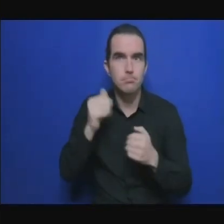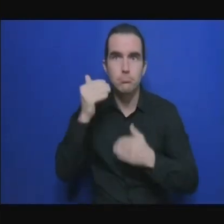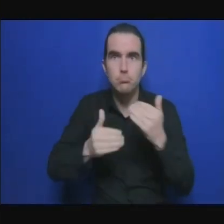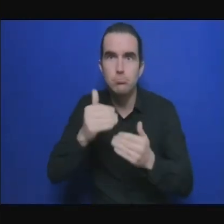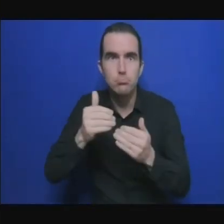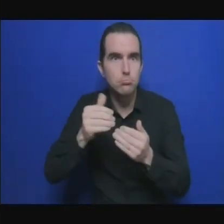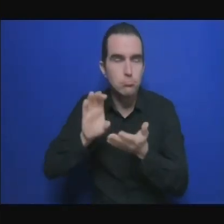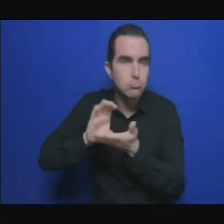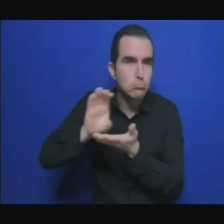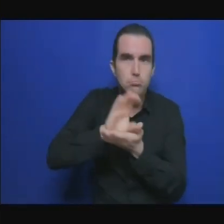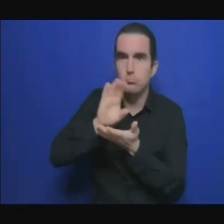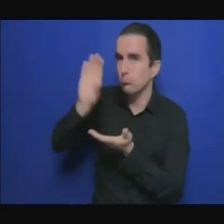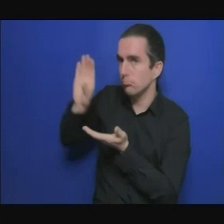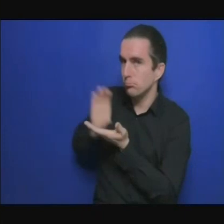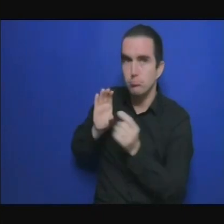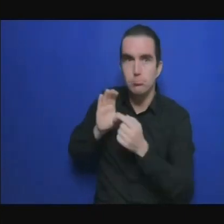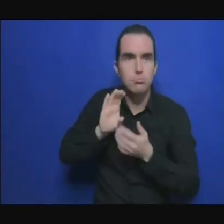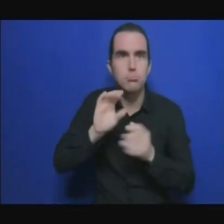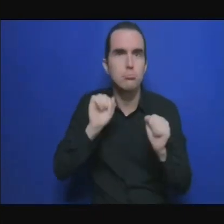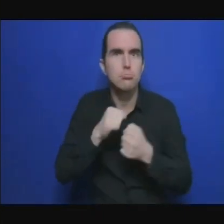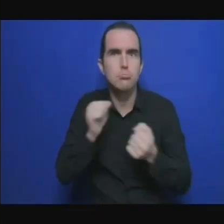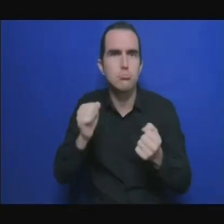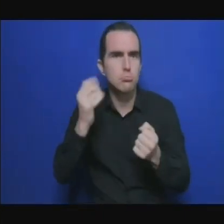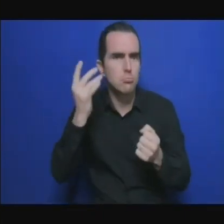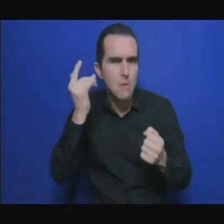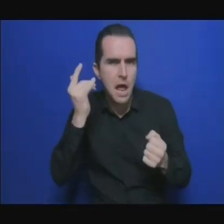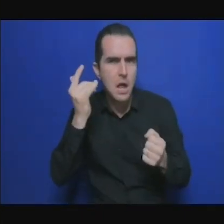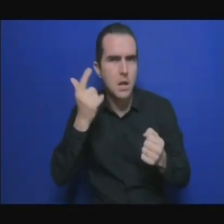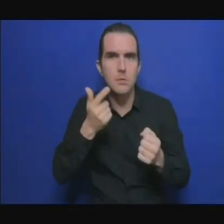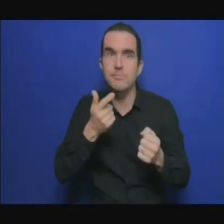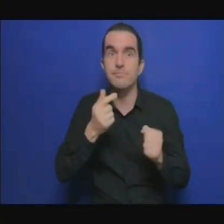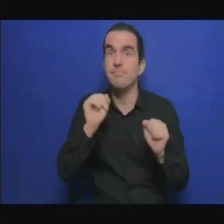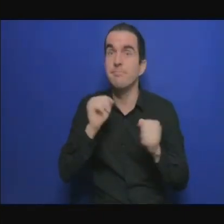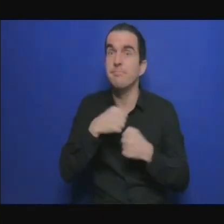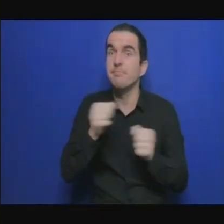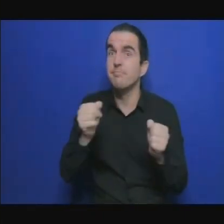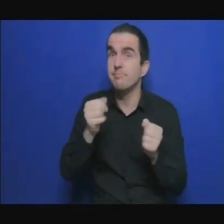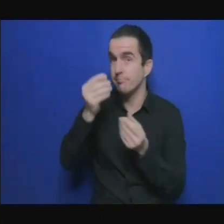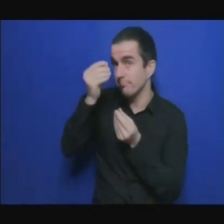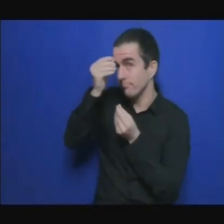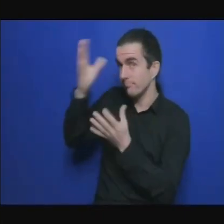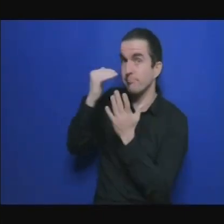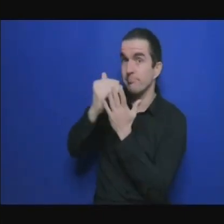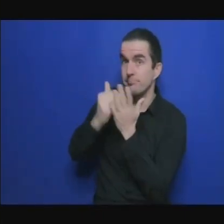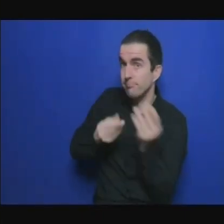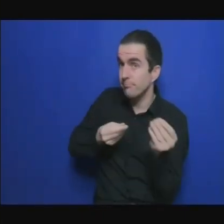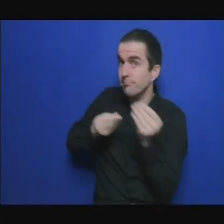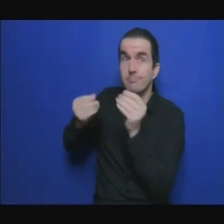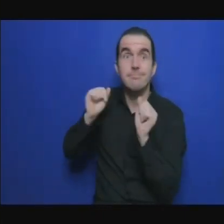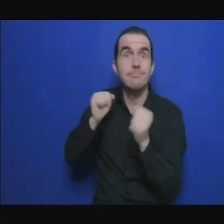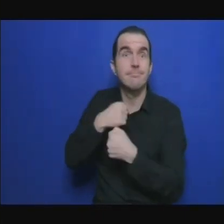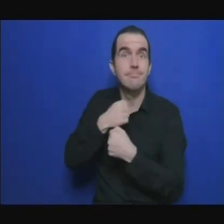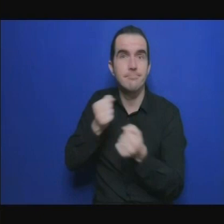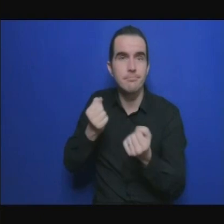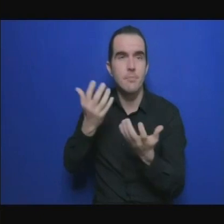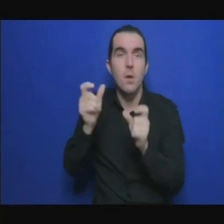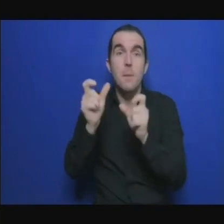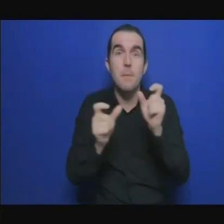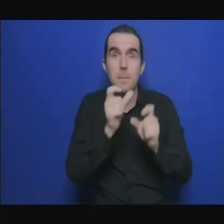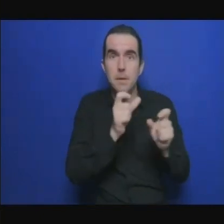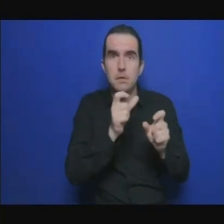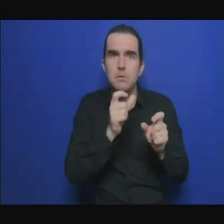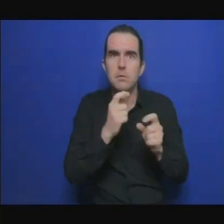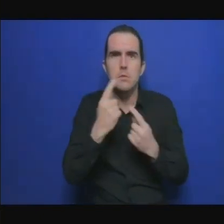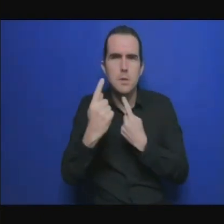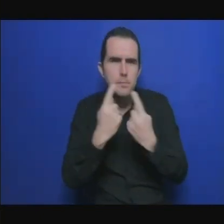des fonds parfois on parle d'accès au financement l'accès au financement ce n'est pas forcément la partie la plus difficile nous